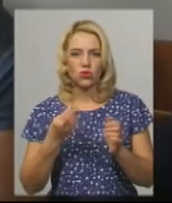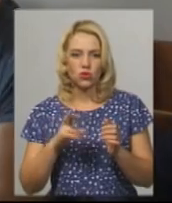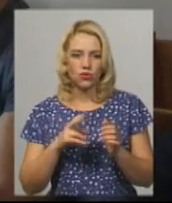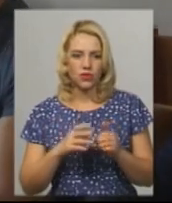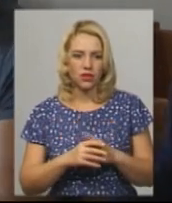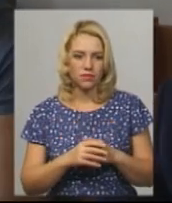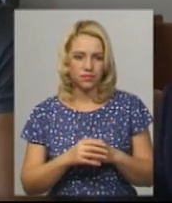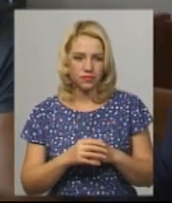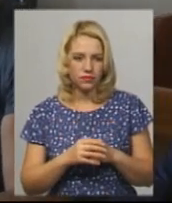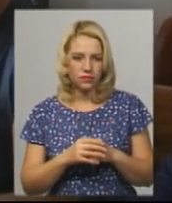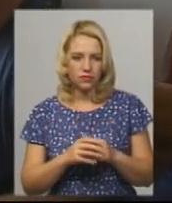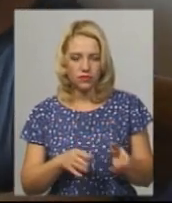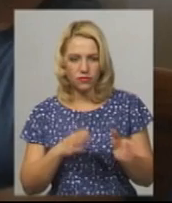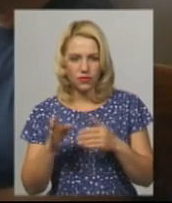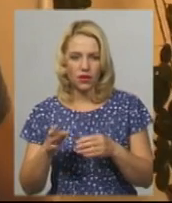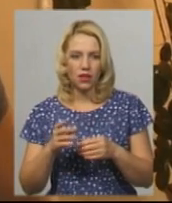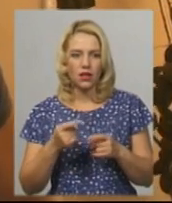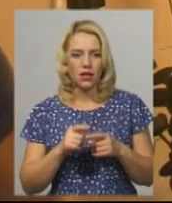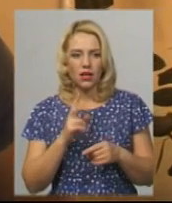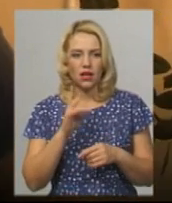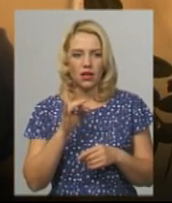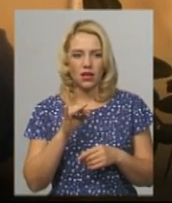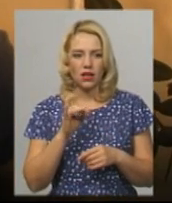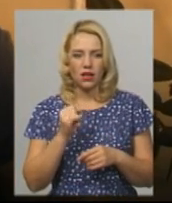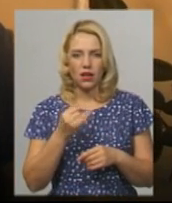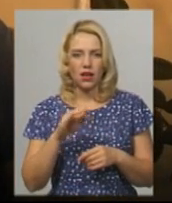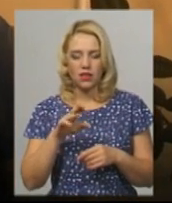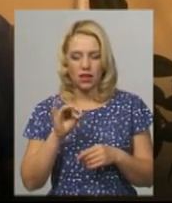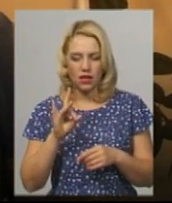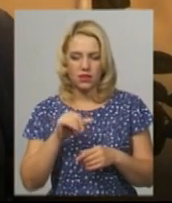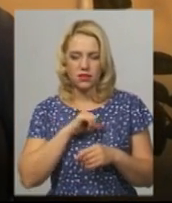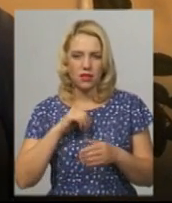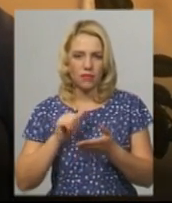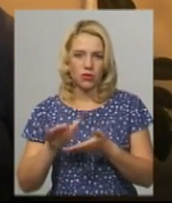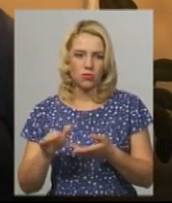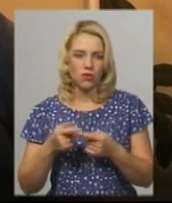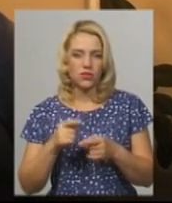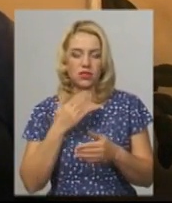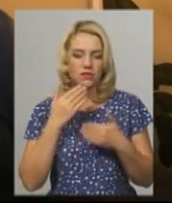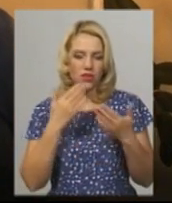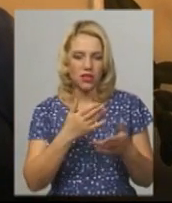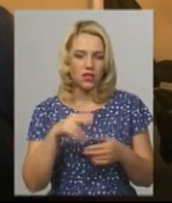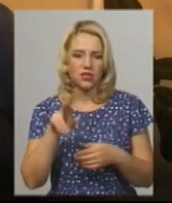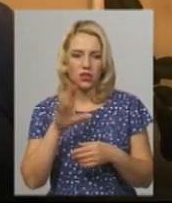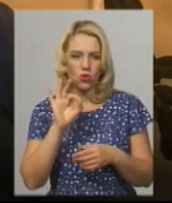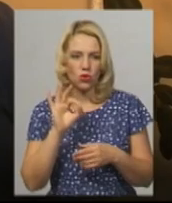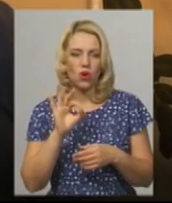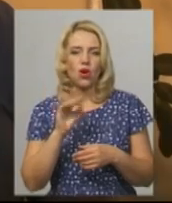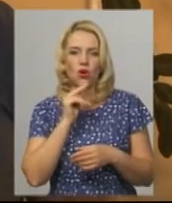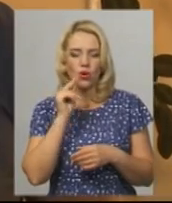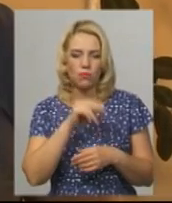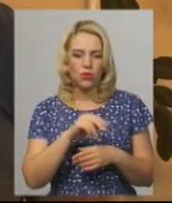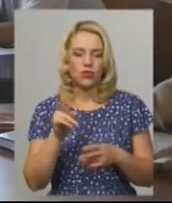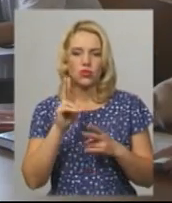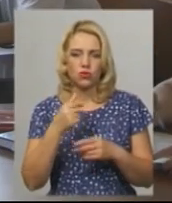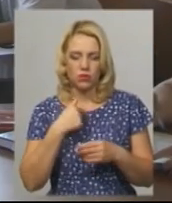Сам Віктор Крайтор від коментарів відмовився. Зверніться до сторони оболівачення, яка мені заборонила давати будь-які інтерв'ю, прес-конференції,